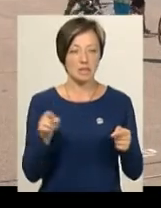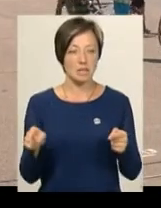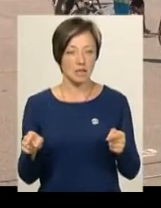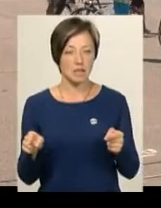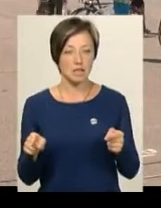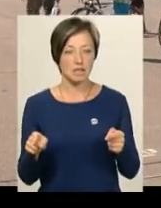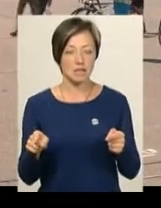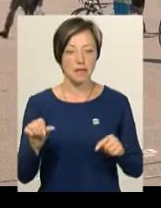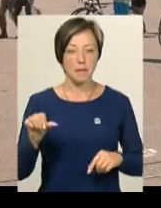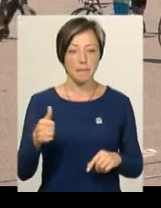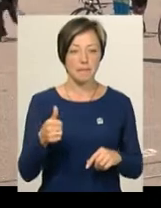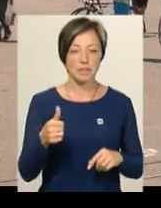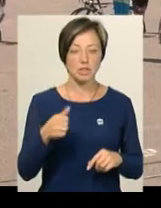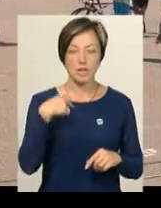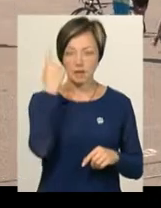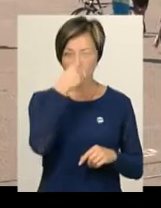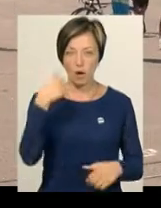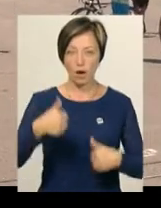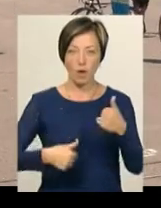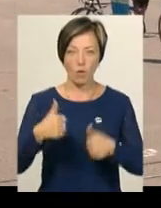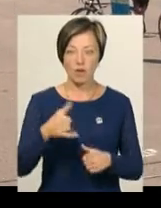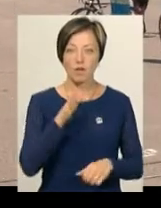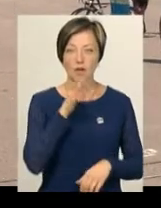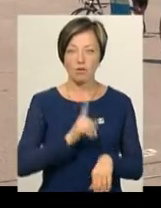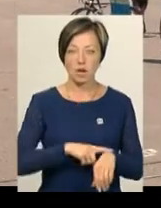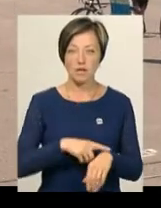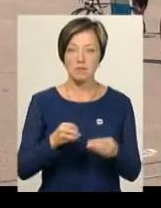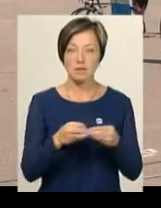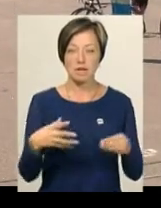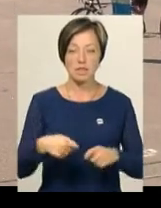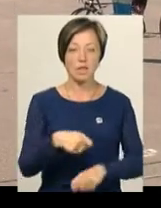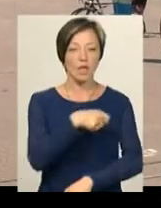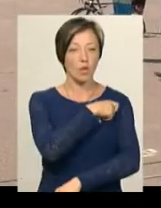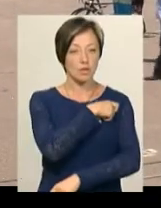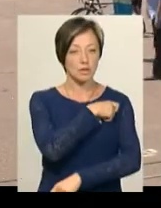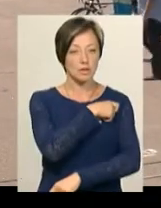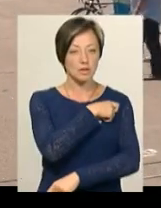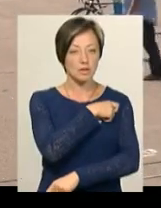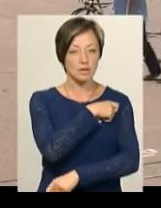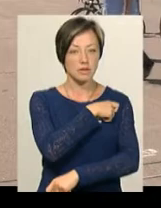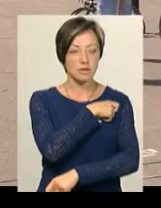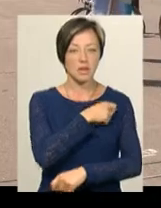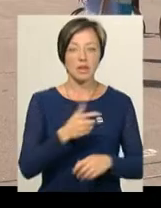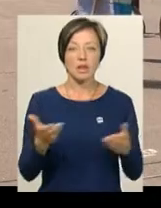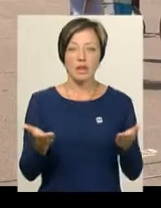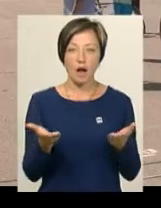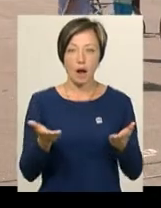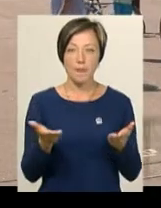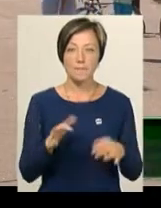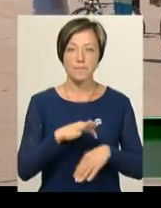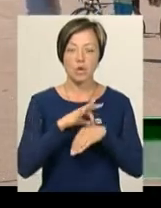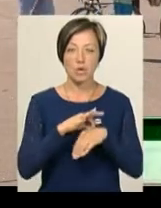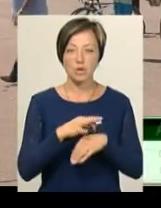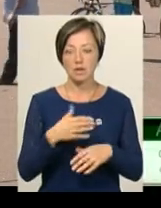перша заіндивідуальна гонка на час 15 кілометрів, яка проходила